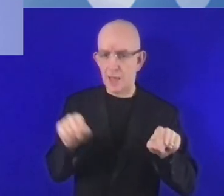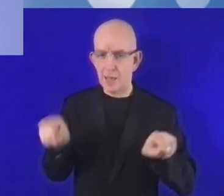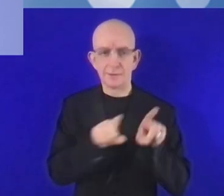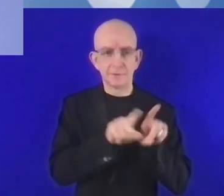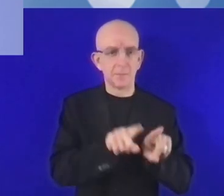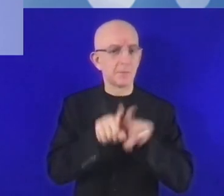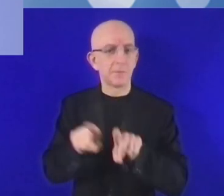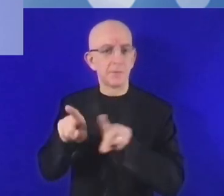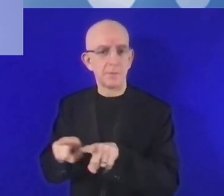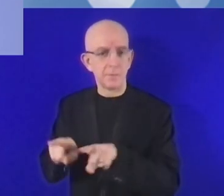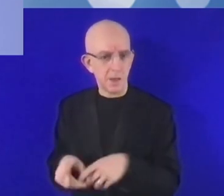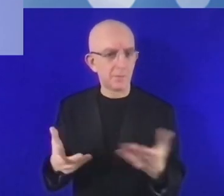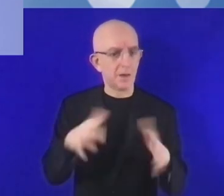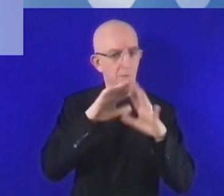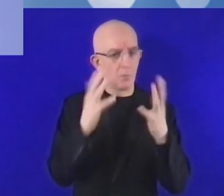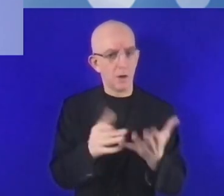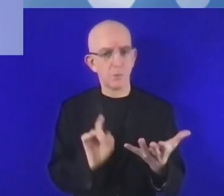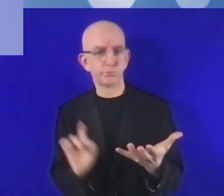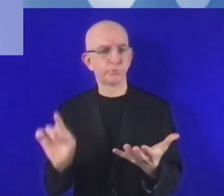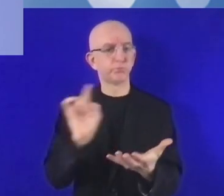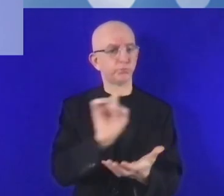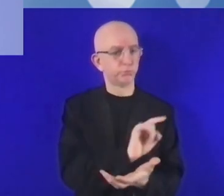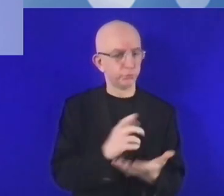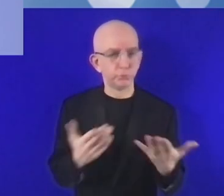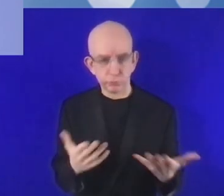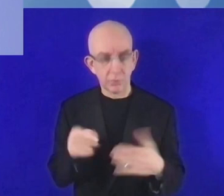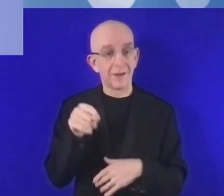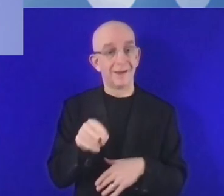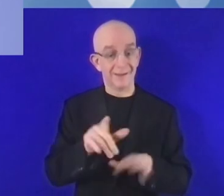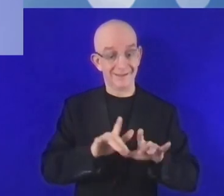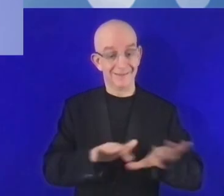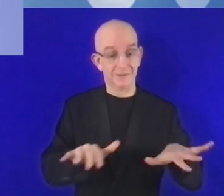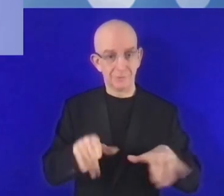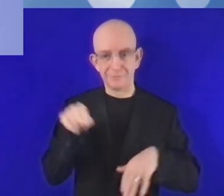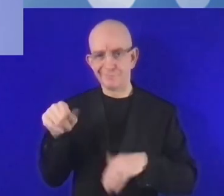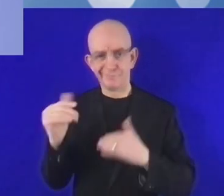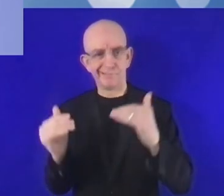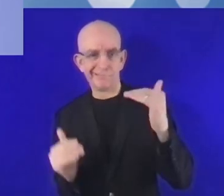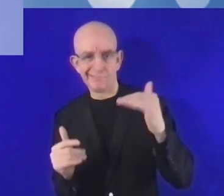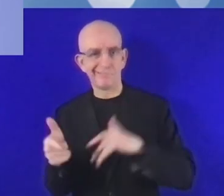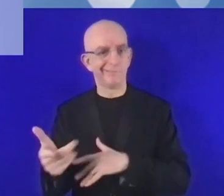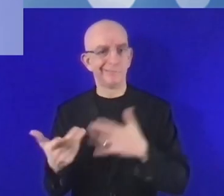يزولون نشاطهم في مختلف القرارات الأخرى فيما يخص هذه الرقمية.